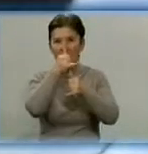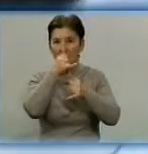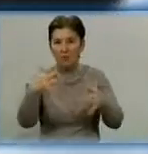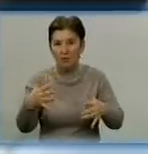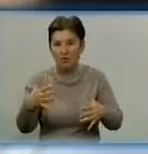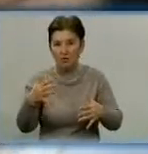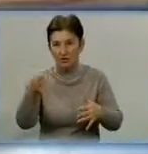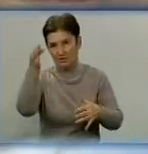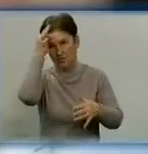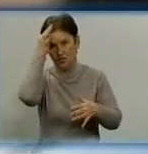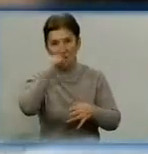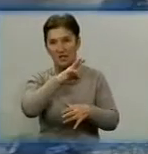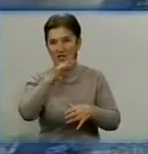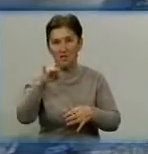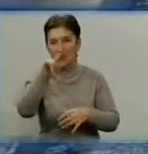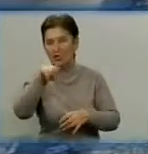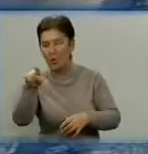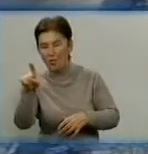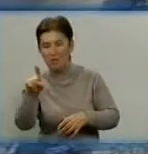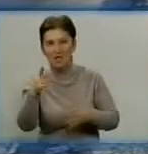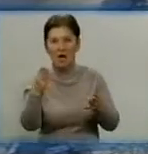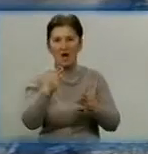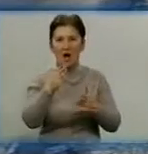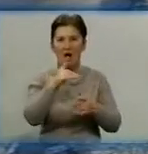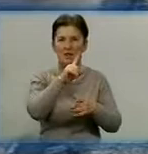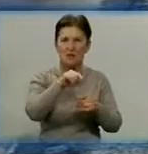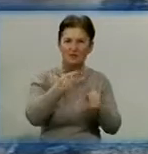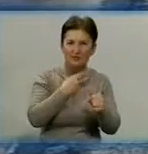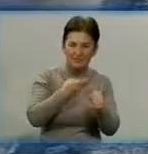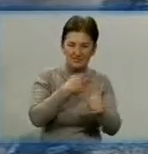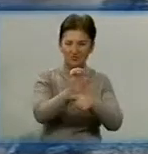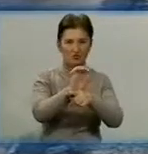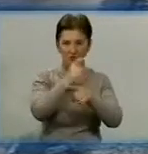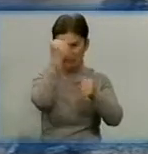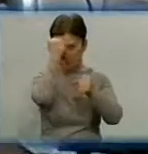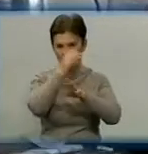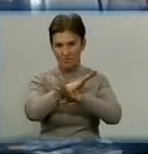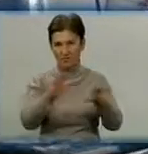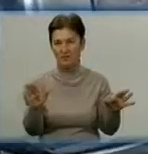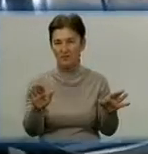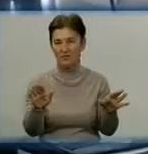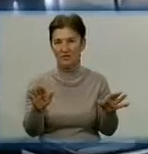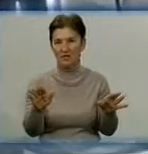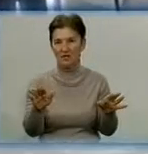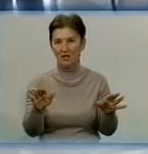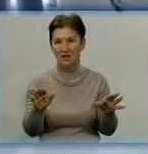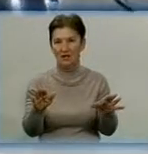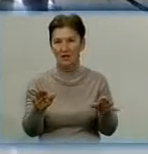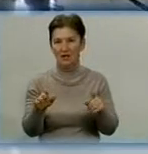навіть марки авто. Єдиний підозрюваний – водій вантажівки, який заїхав на заправку неподалік місця трагедії.